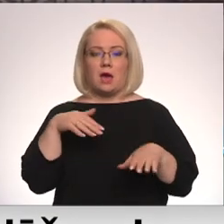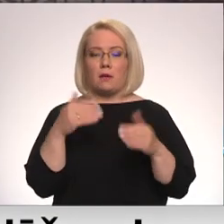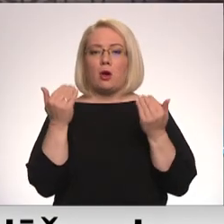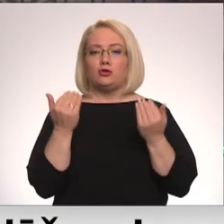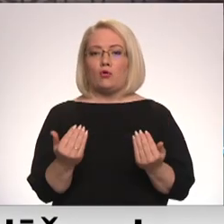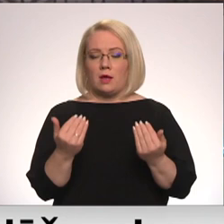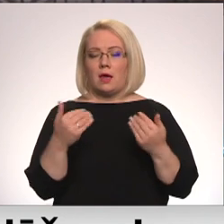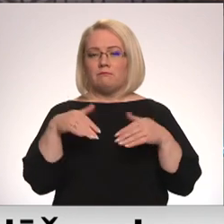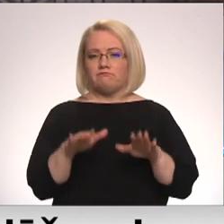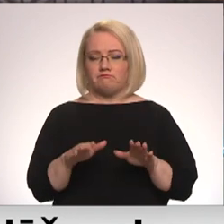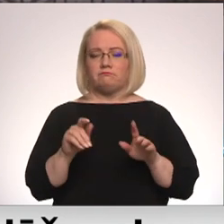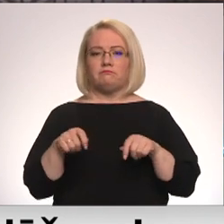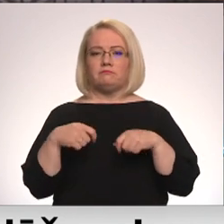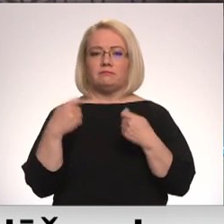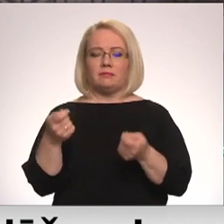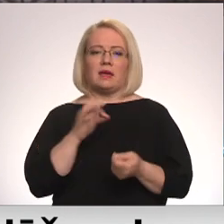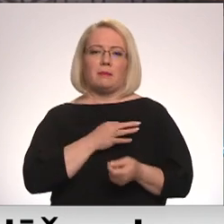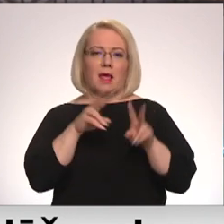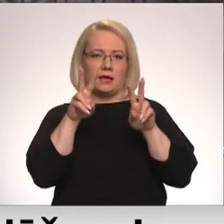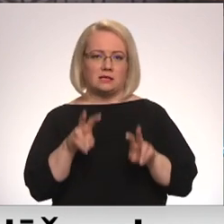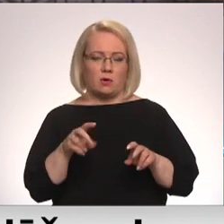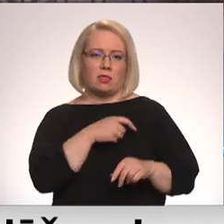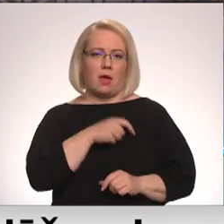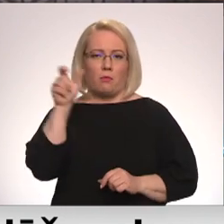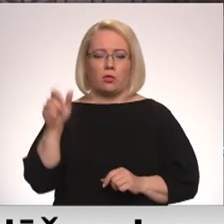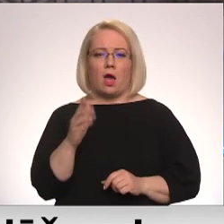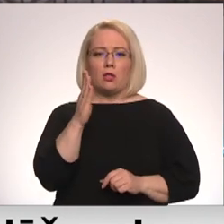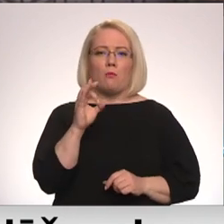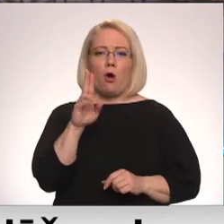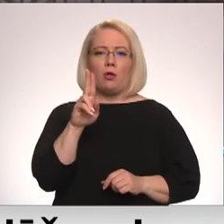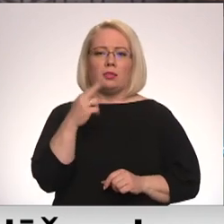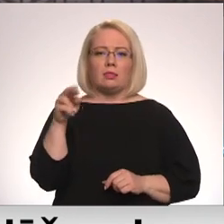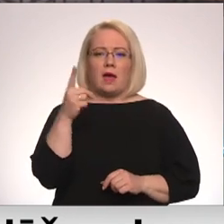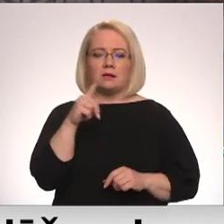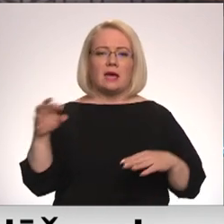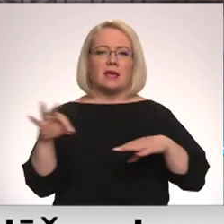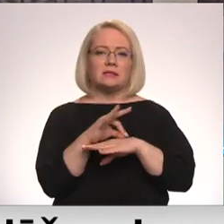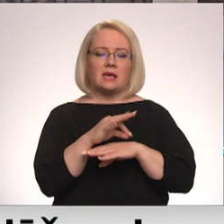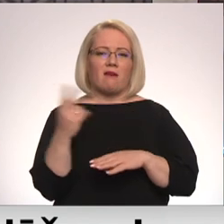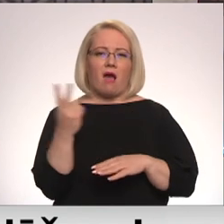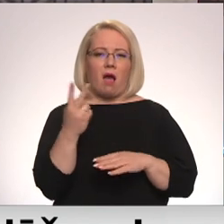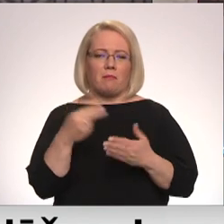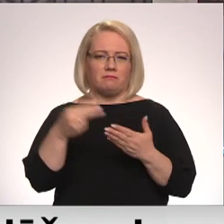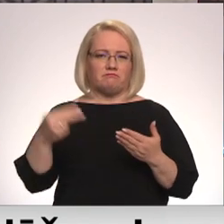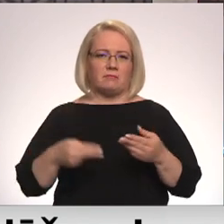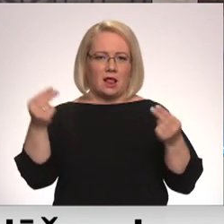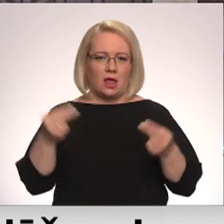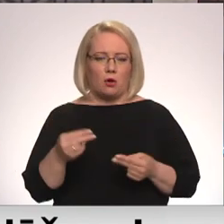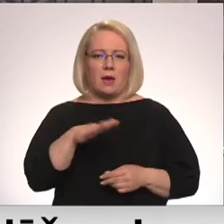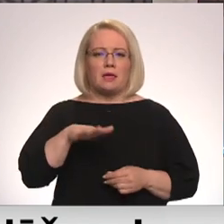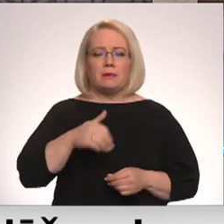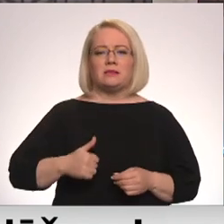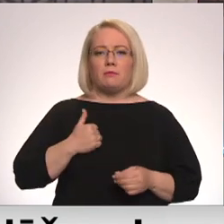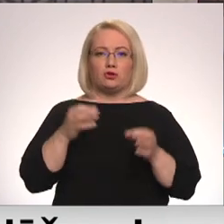šodien izteva krimināla vajāšanai deputātu Mārtiņu Bondaru par savlaikaru sievu noslēgtu līgumu par ģimenes īpašumu